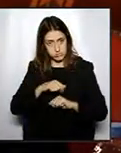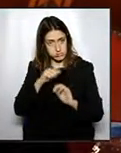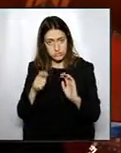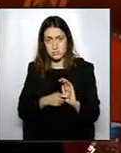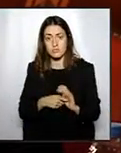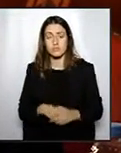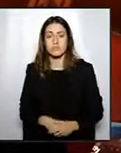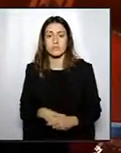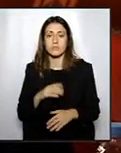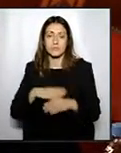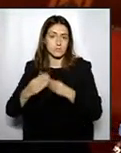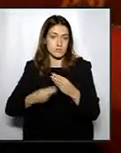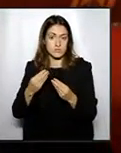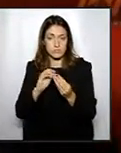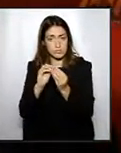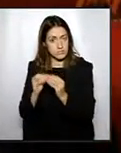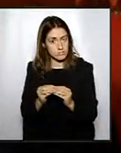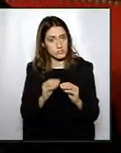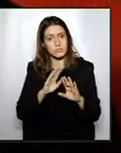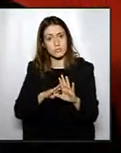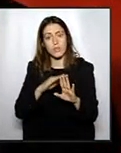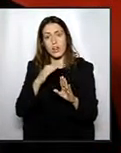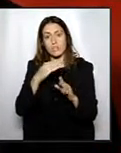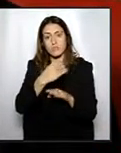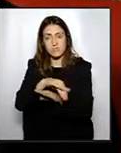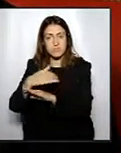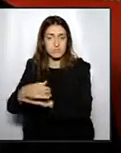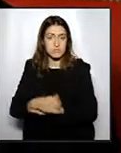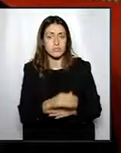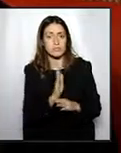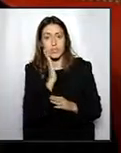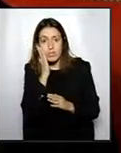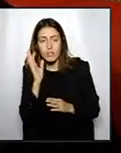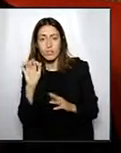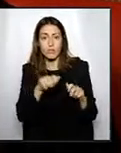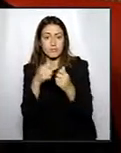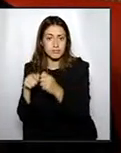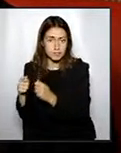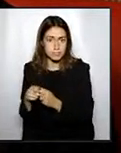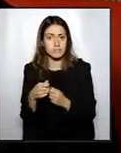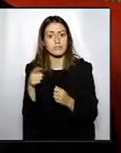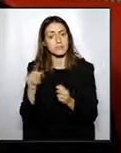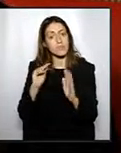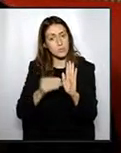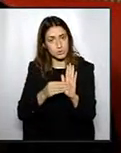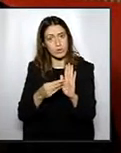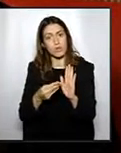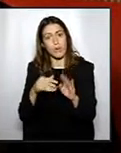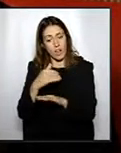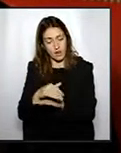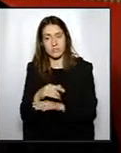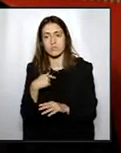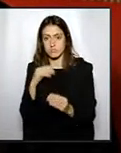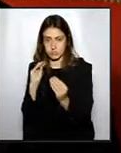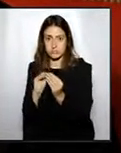'executar les actuacions necessàries per tal d'esmentar les deficiències urbanístiques en els carrers que s'esmenta a la moció. Per tant, ja li